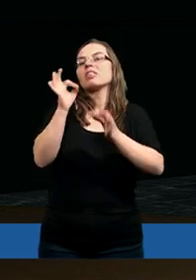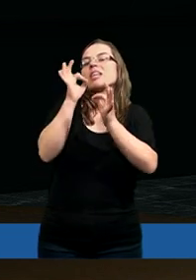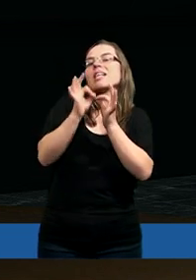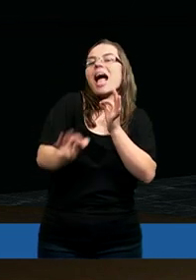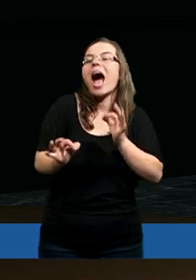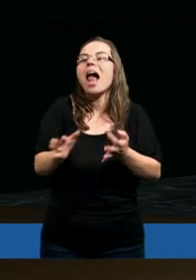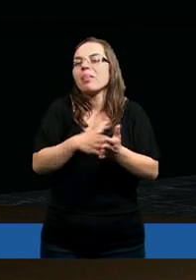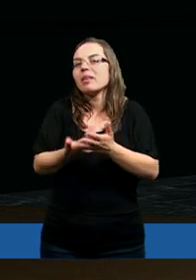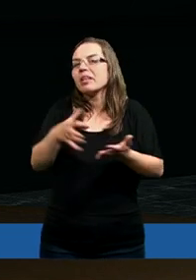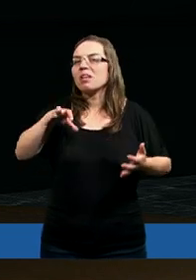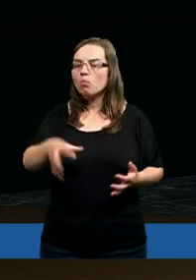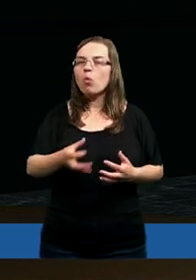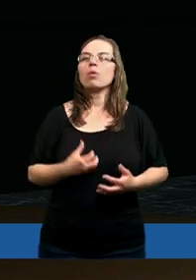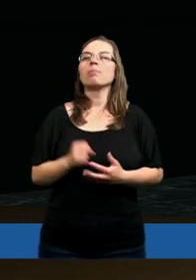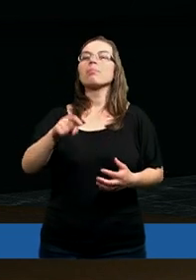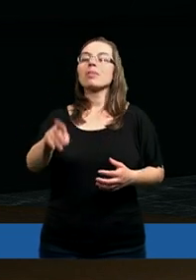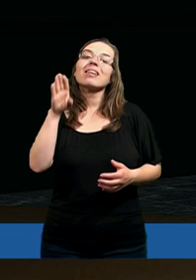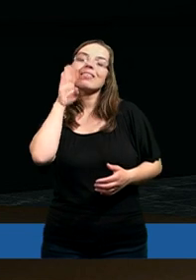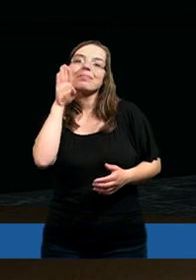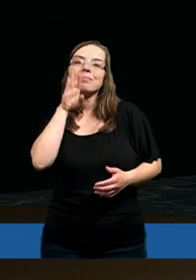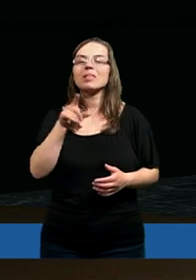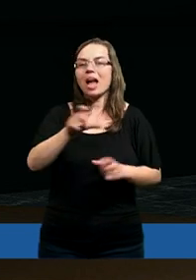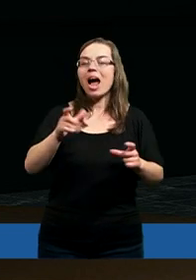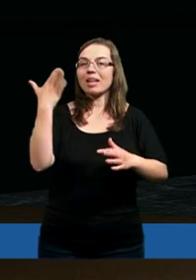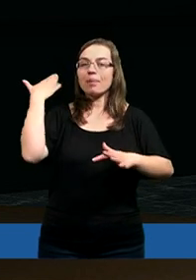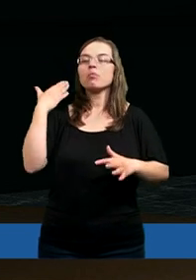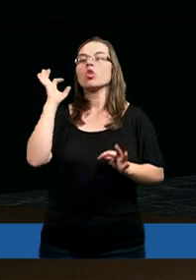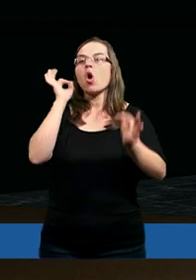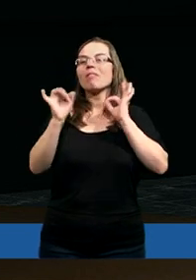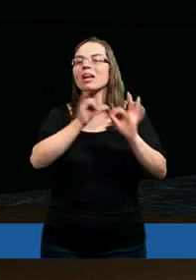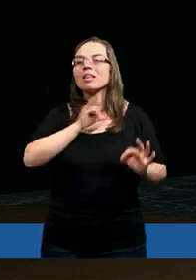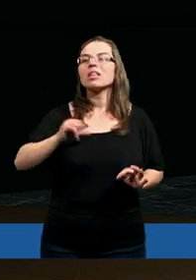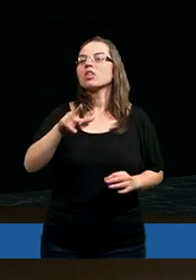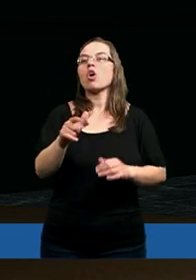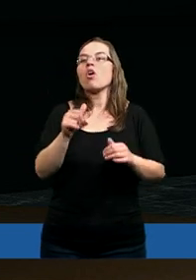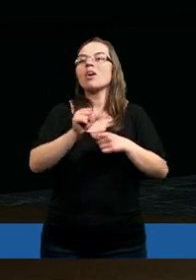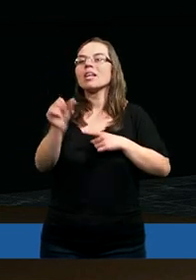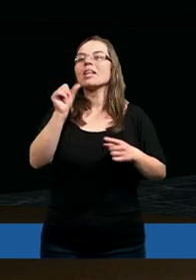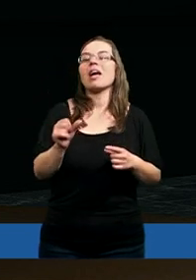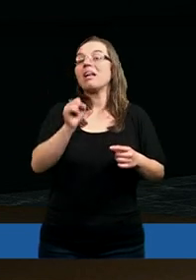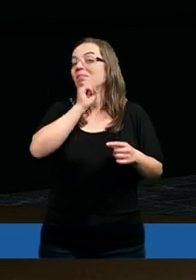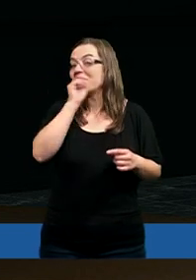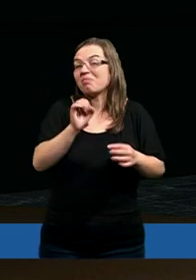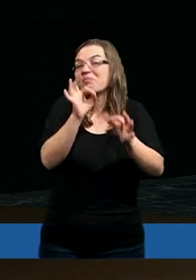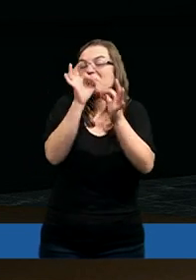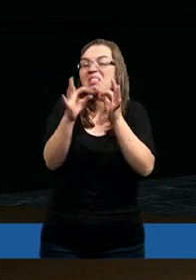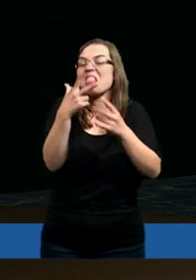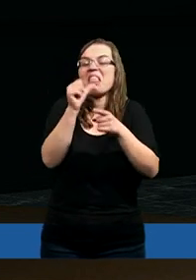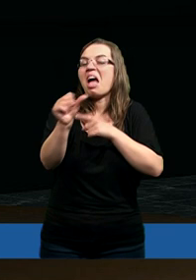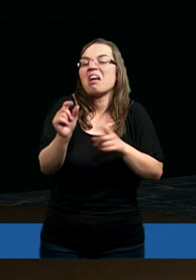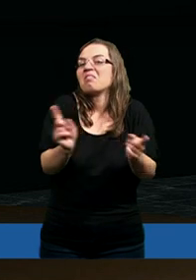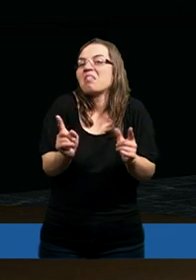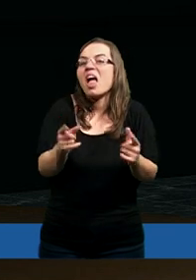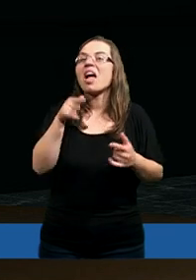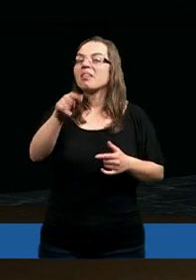idealny zbór, a tymczasem dowiadujemy się, że wcale idealnym nie był.